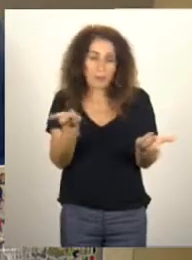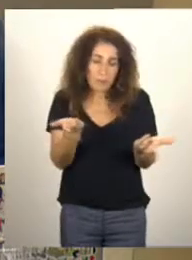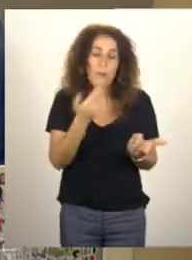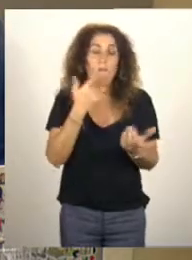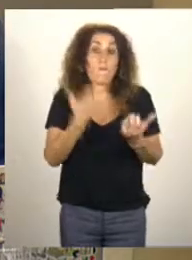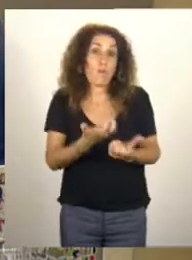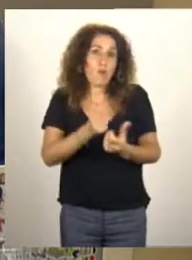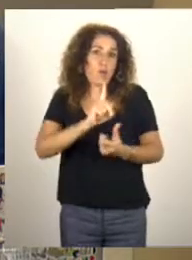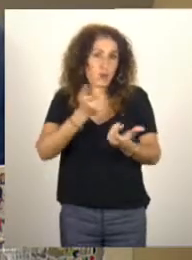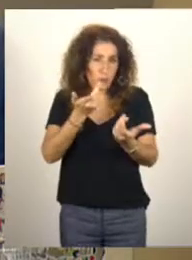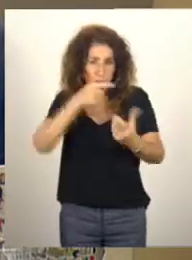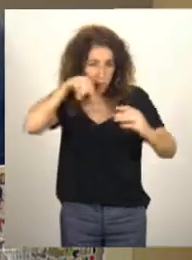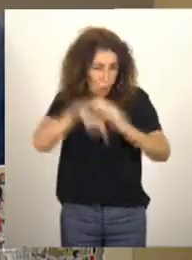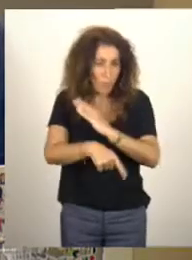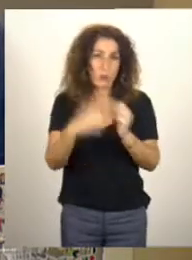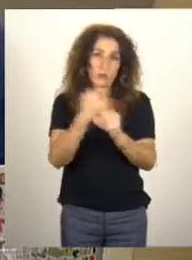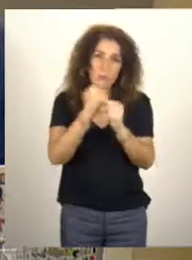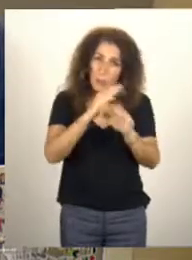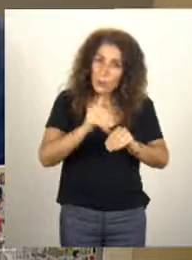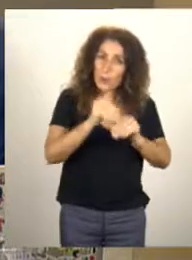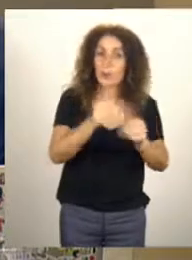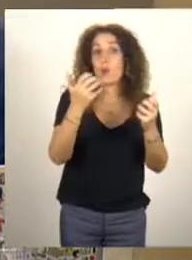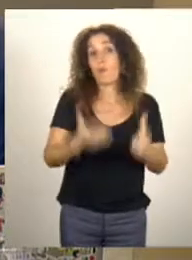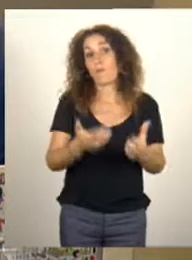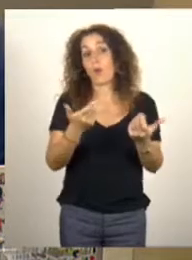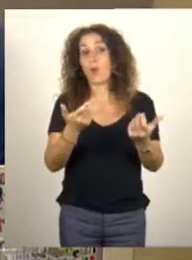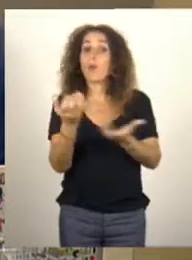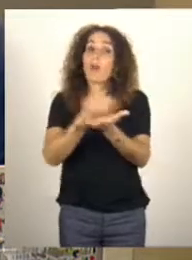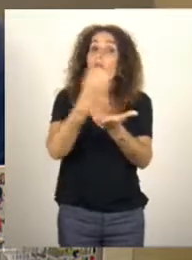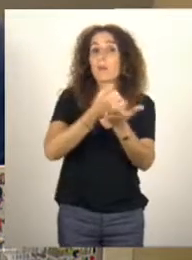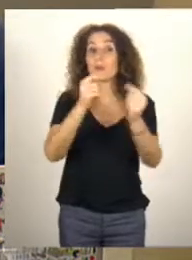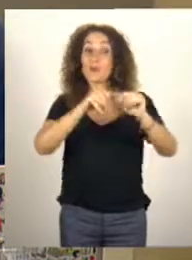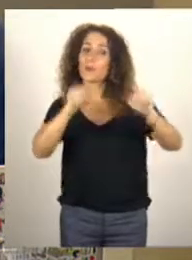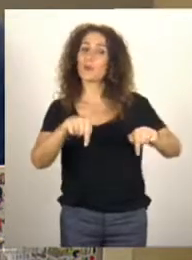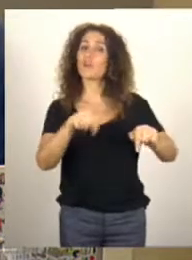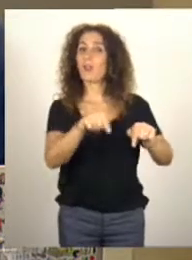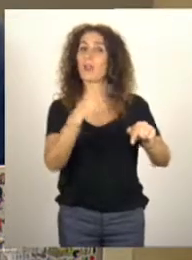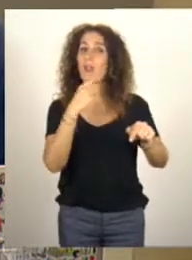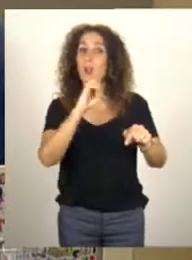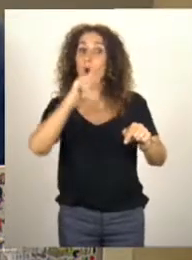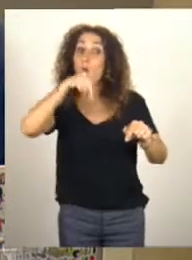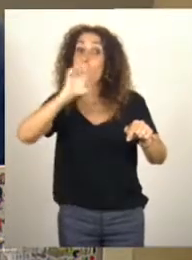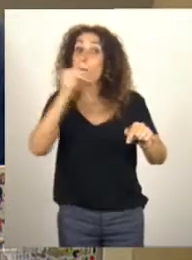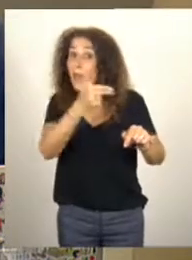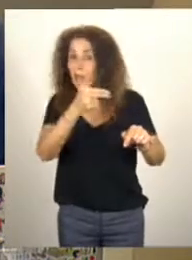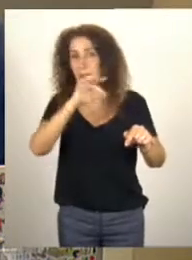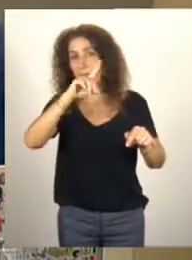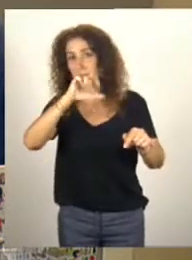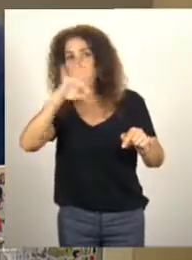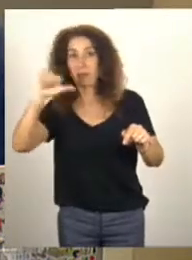aller plus loin pour suivre l'ouverture des données budgétaires en open data, c'est-à-dire en format